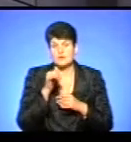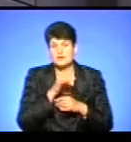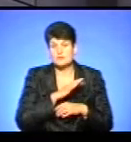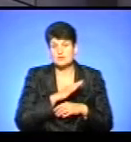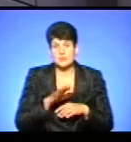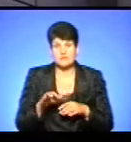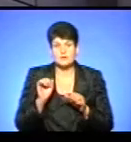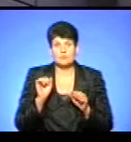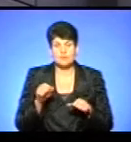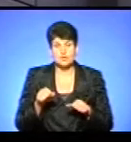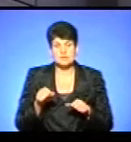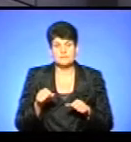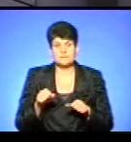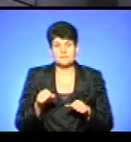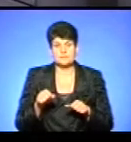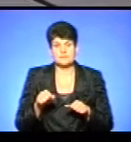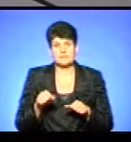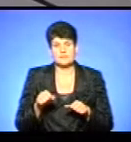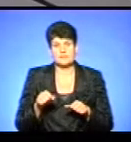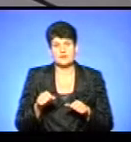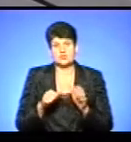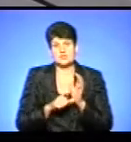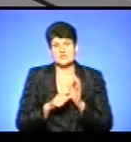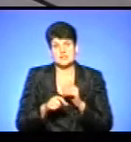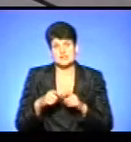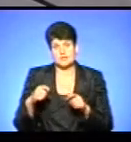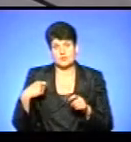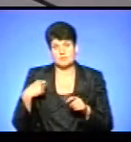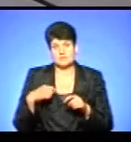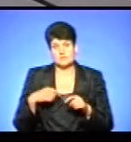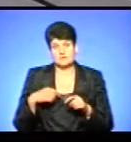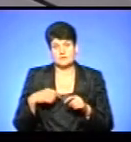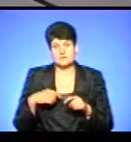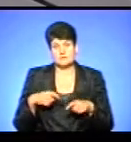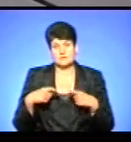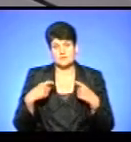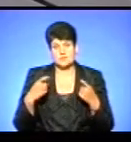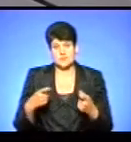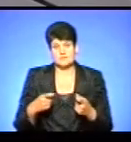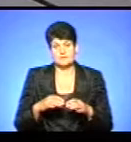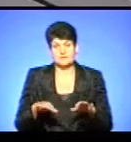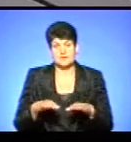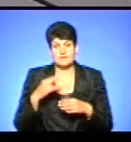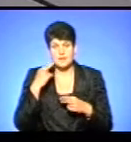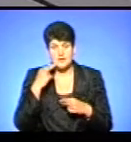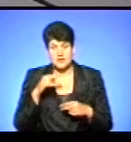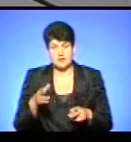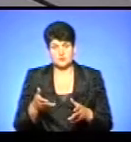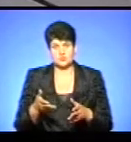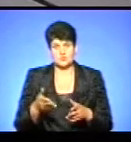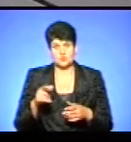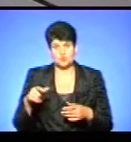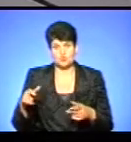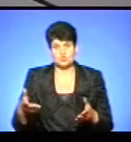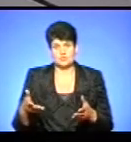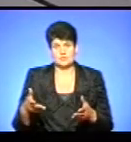може ривком розмінятися до швидки цих 60 кілометрів, коротше, він плаває краще, ніж люди на дерева вилазять, ну, там, бешать. Але,